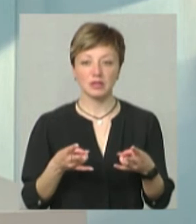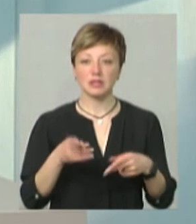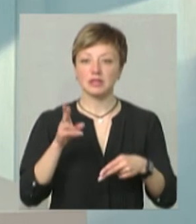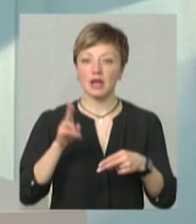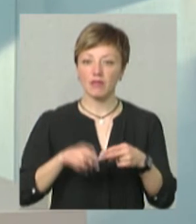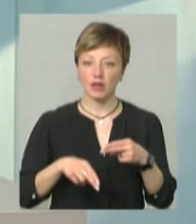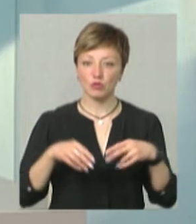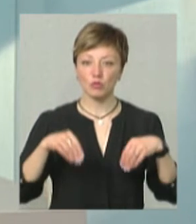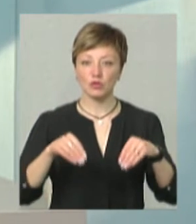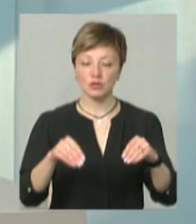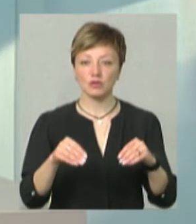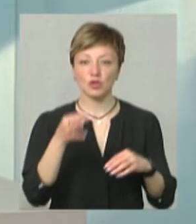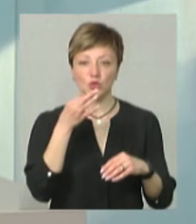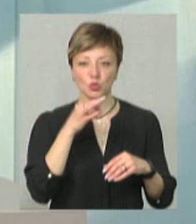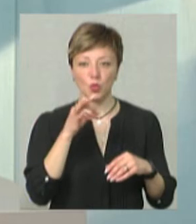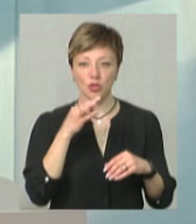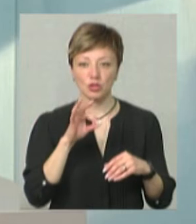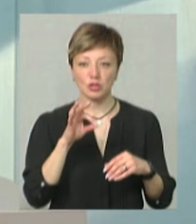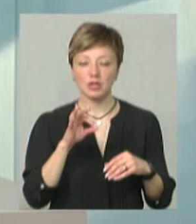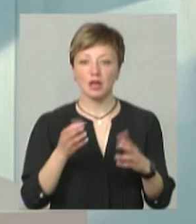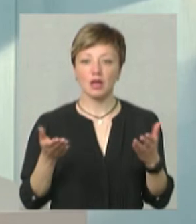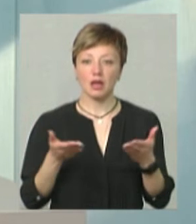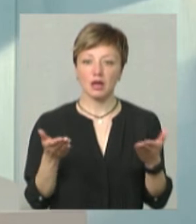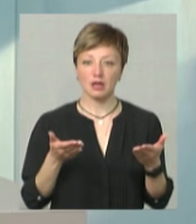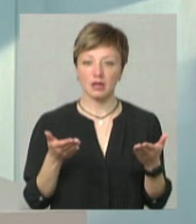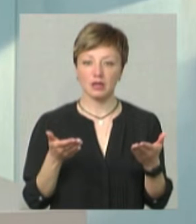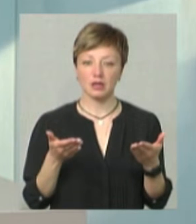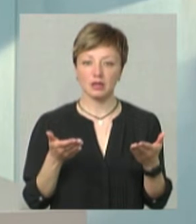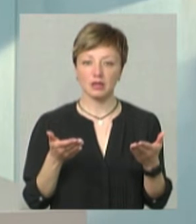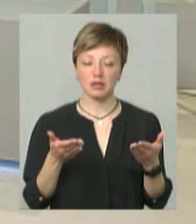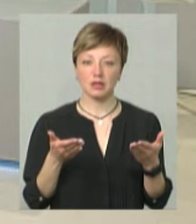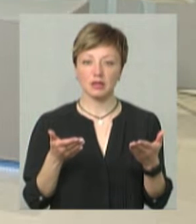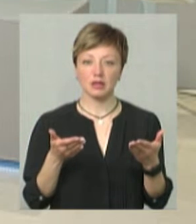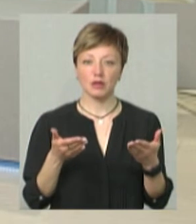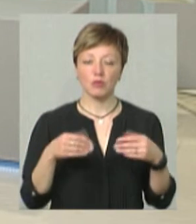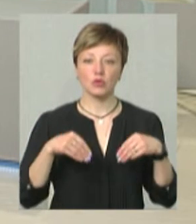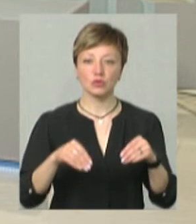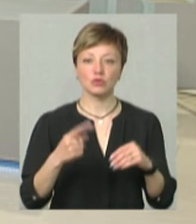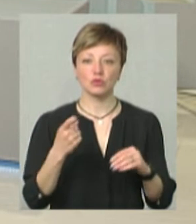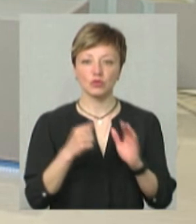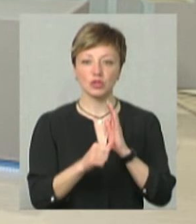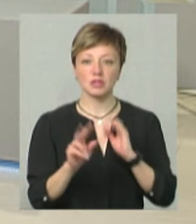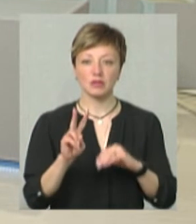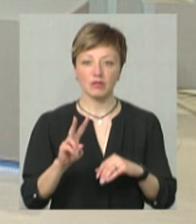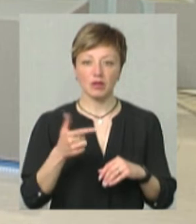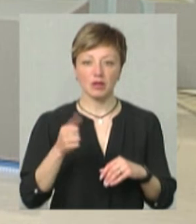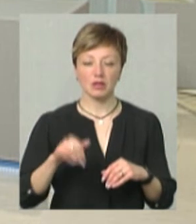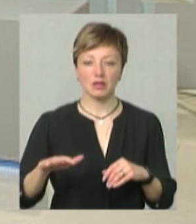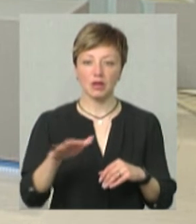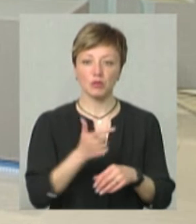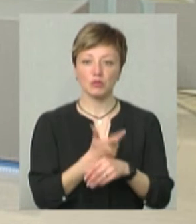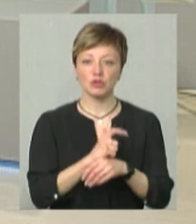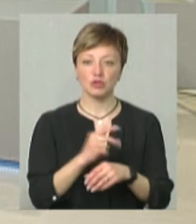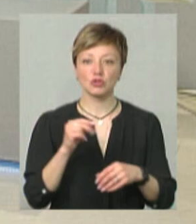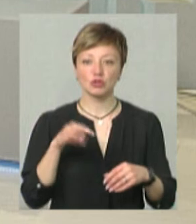Завершено посів соняшника, який посіяно 162 тисяч гектарів – це трошки